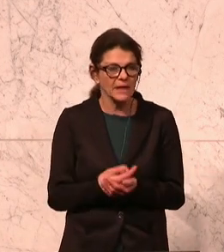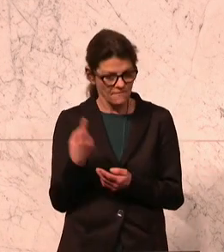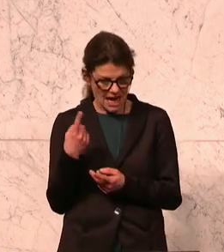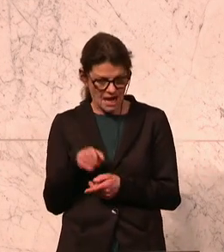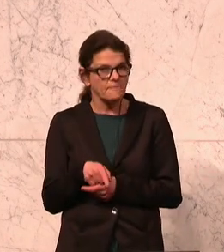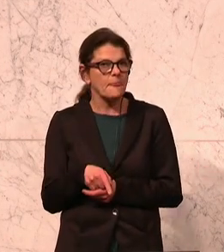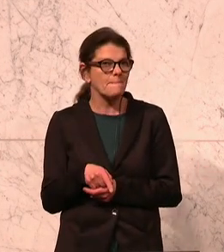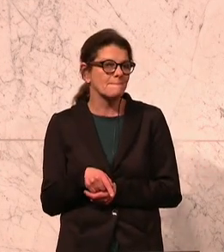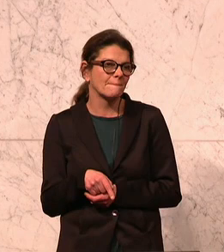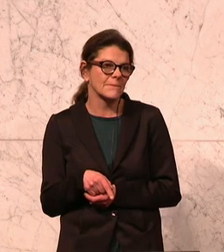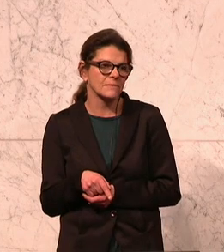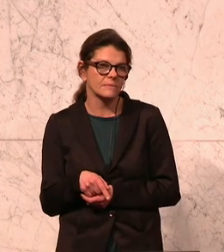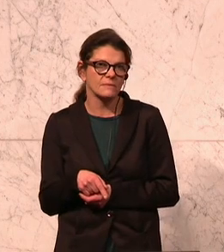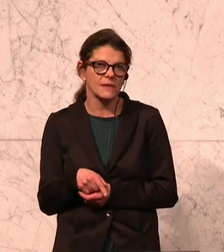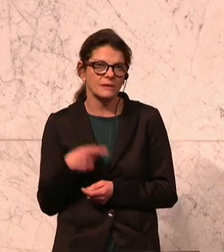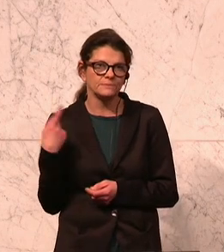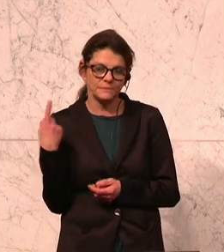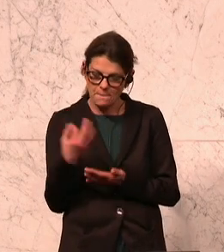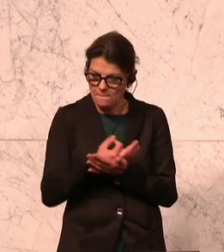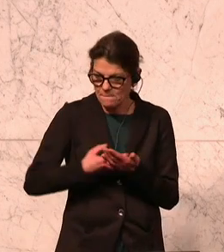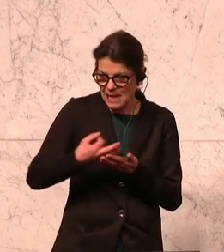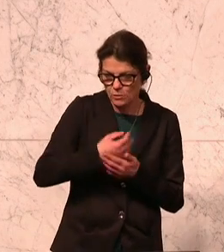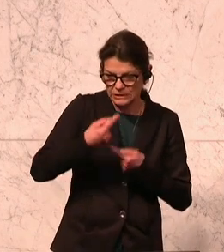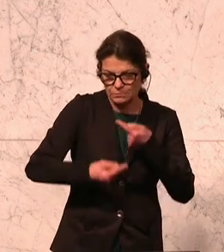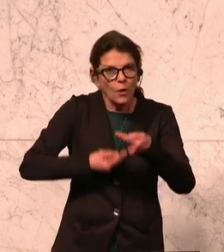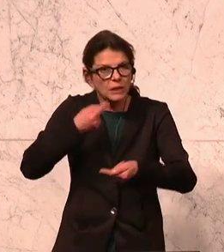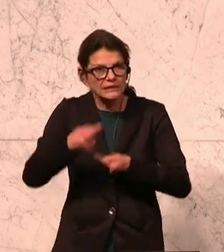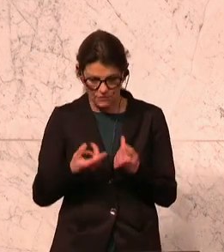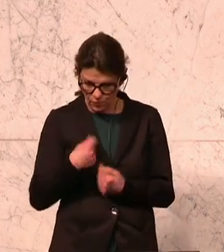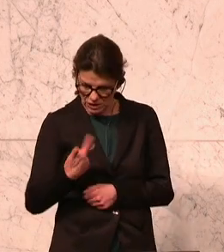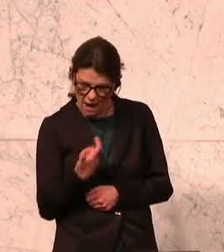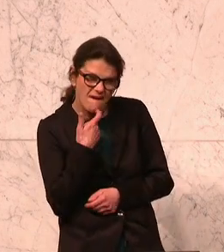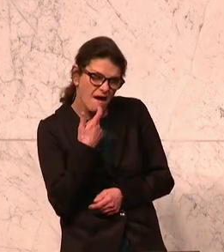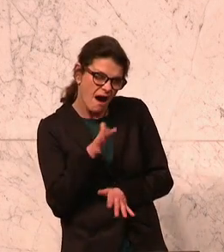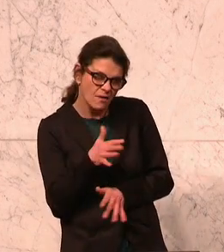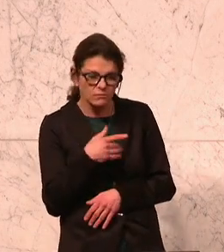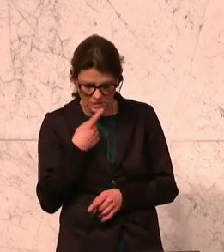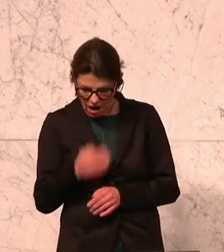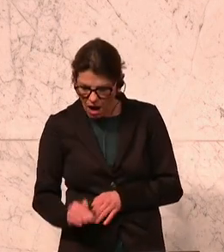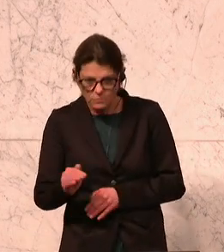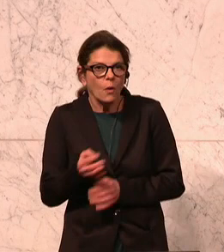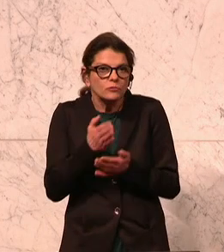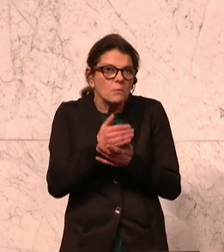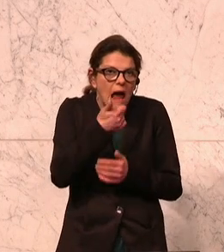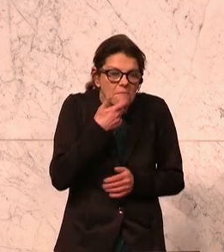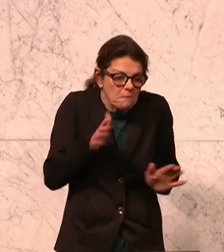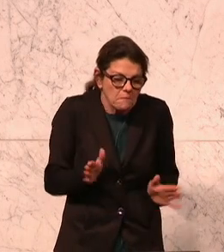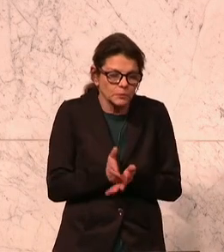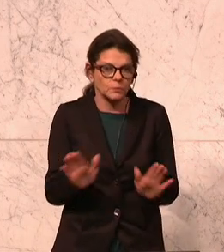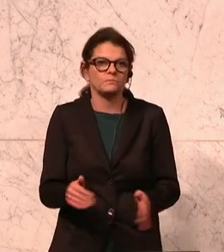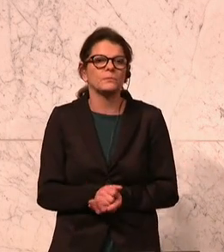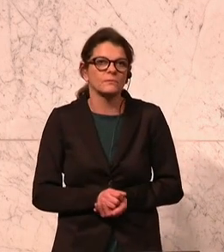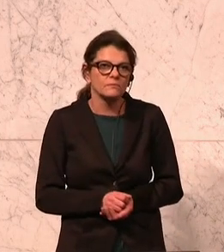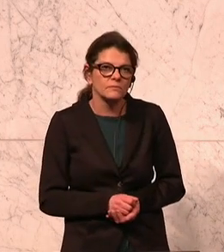Bildungsprozess vom zweiten Lebensjahr an, würde ich sagen, vielleicht sogar vom ersten Lebensjahr an,